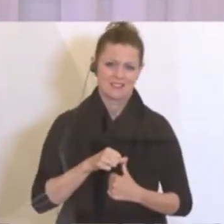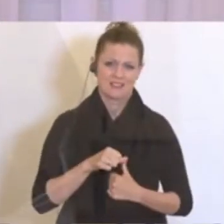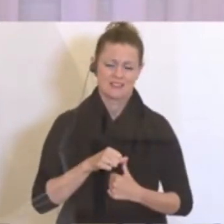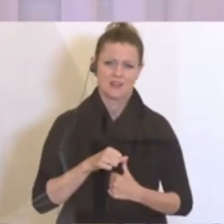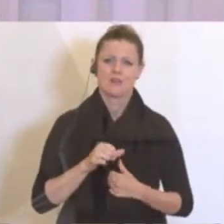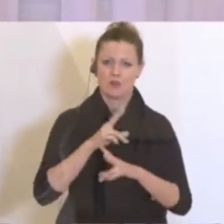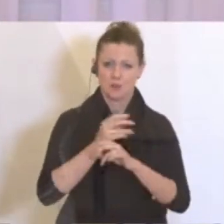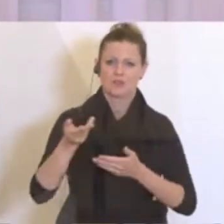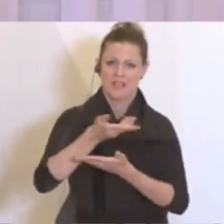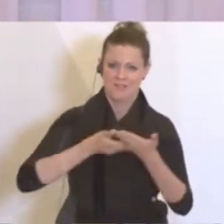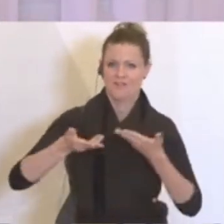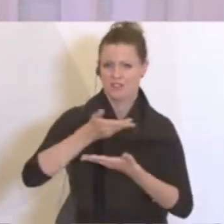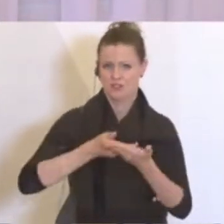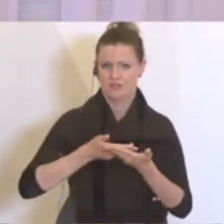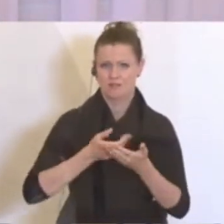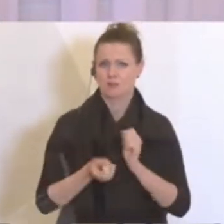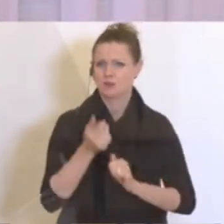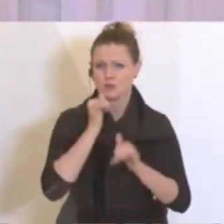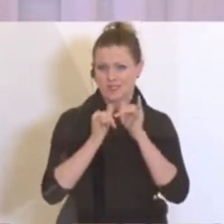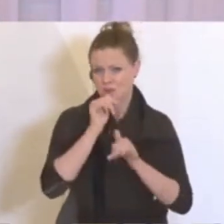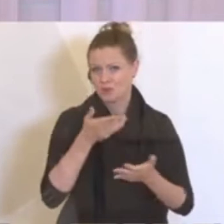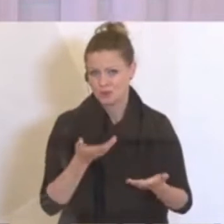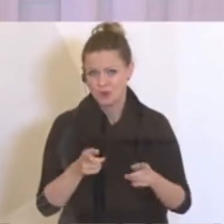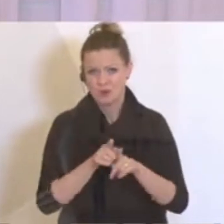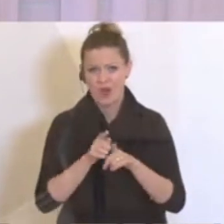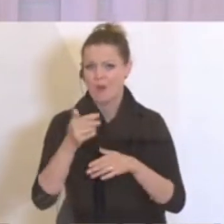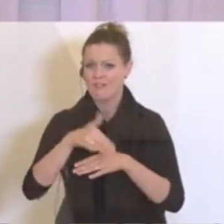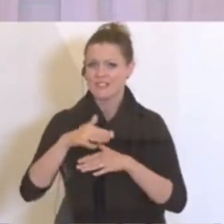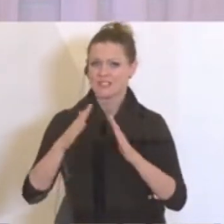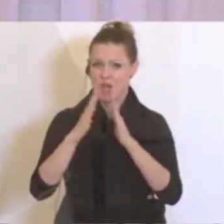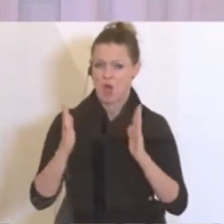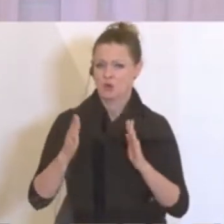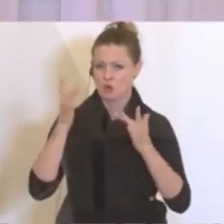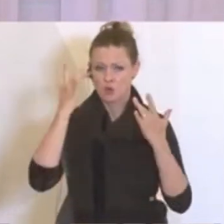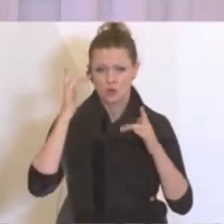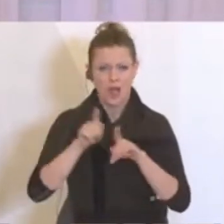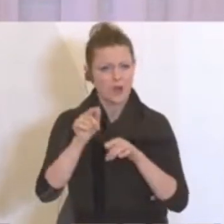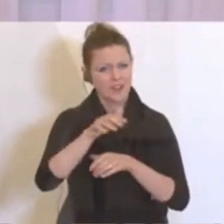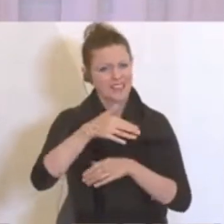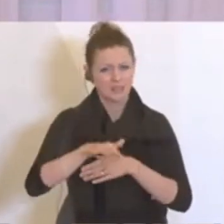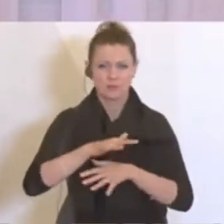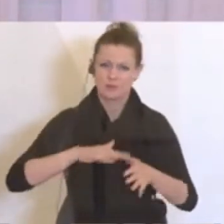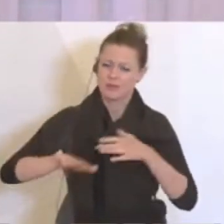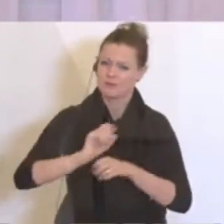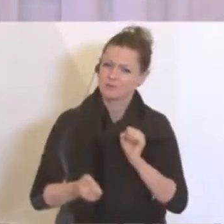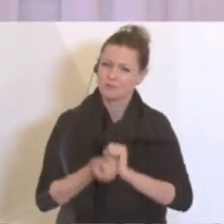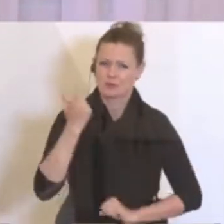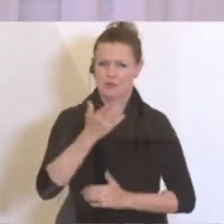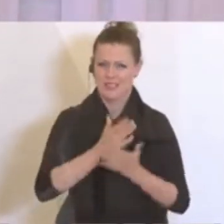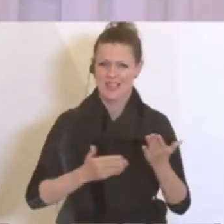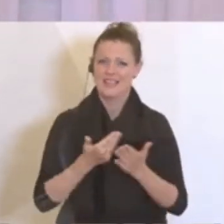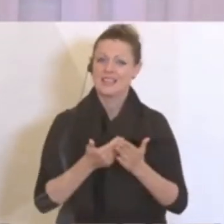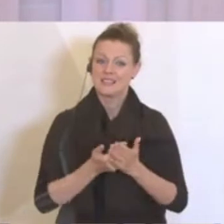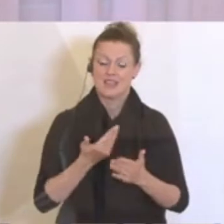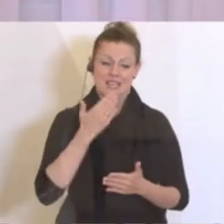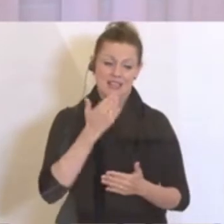ganz so ein besonderes Stück der österreichischen Wirtschaft und die Wirtshauskultur, im Besonderen die Gastronomie, ein nochmal ganz besonderer Teil. Und daher möchte